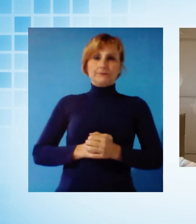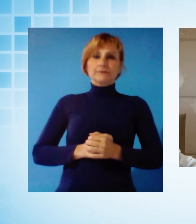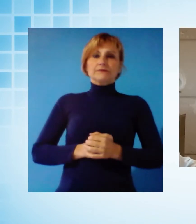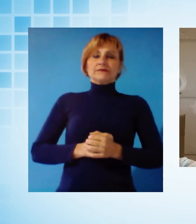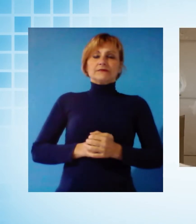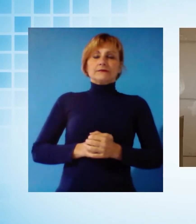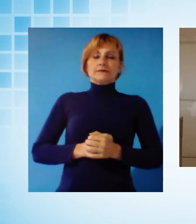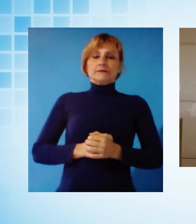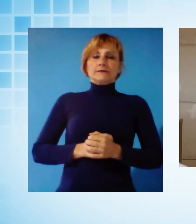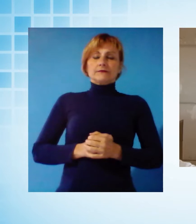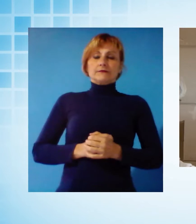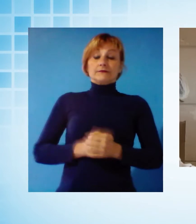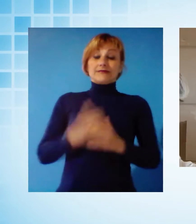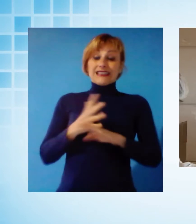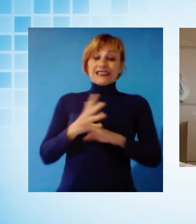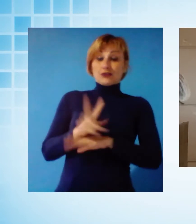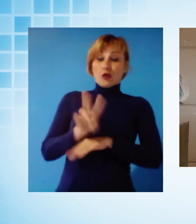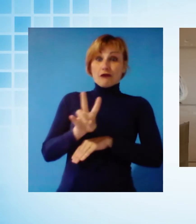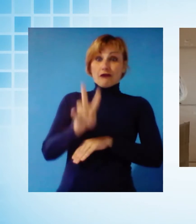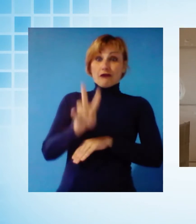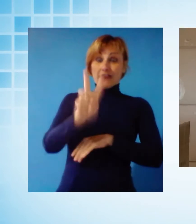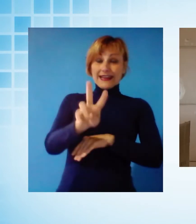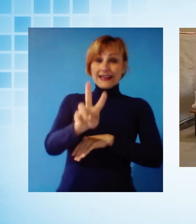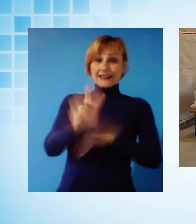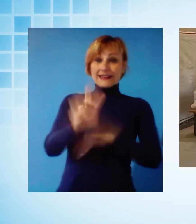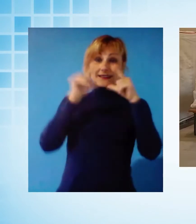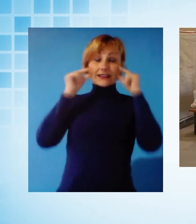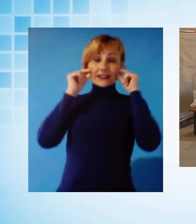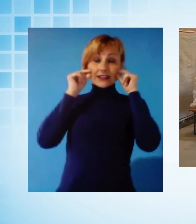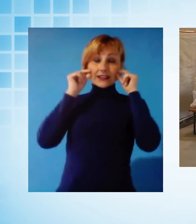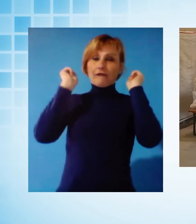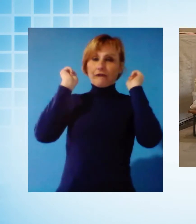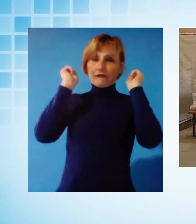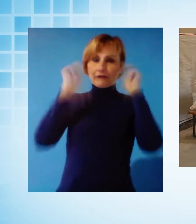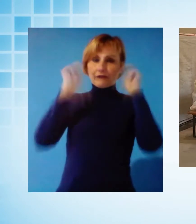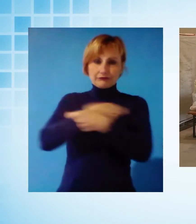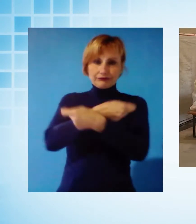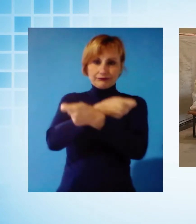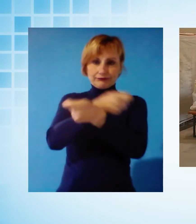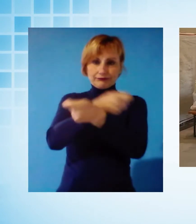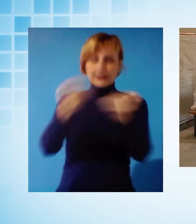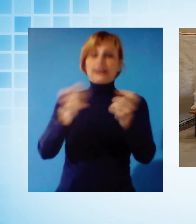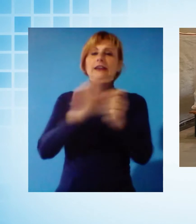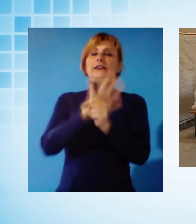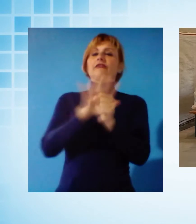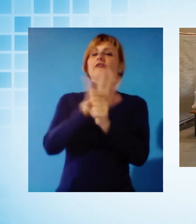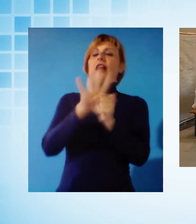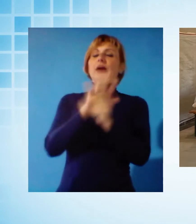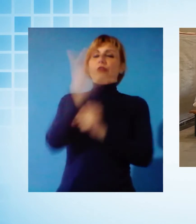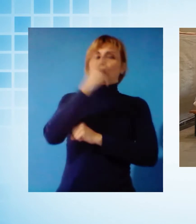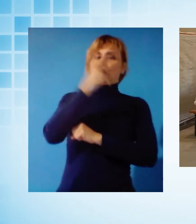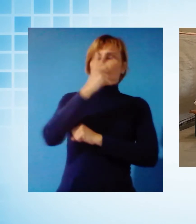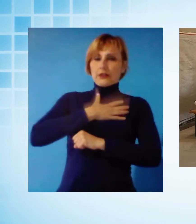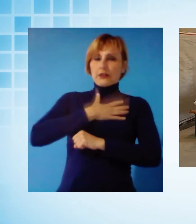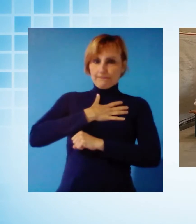Inizierà entro venerdì la distribuzione delle mascherine della regione toscana alle famiglie del territorio comunale di Lucca. Il